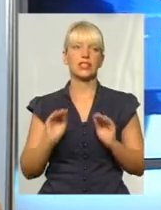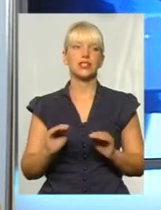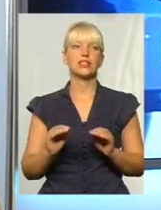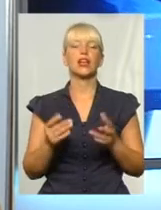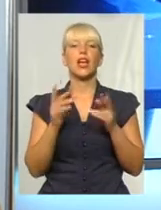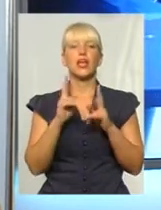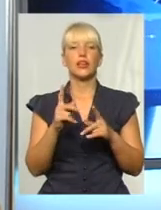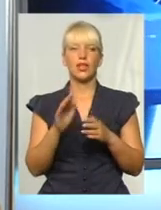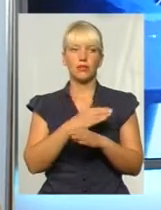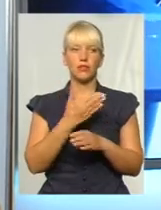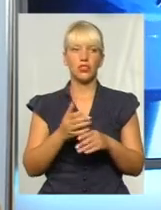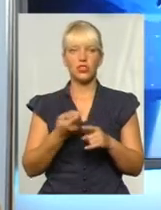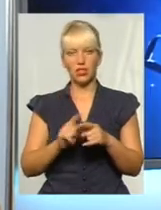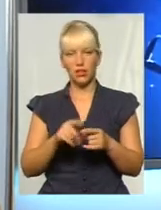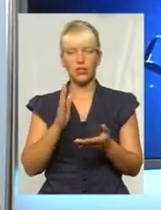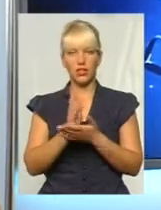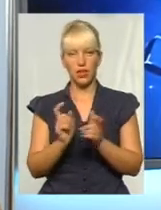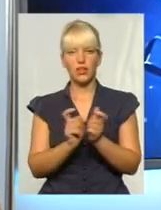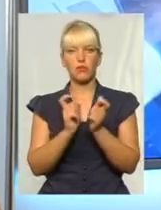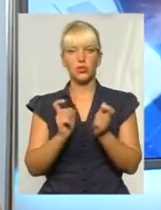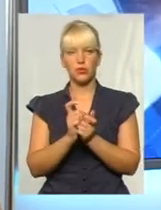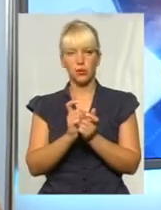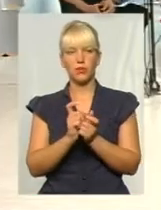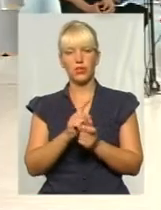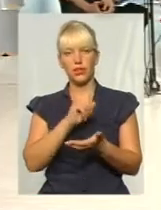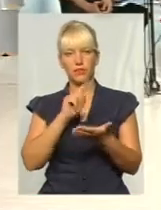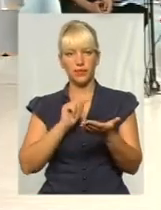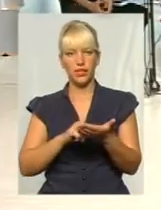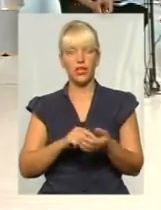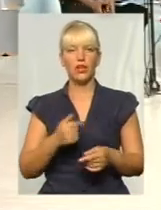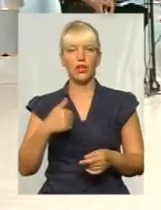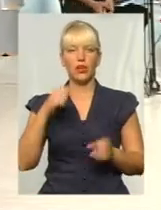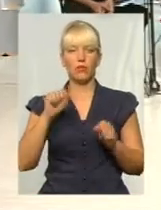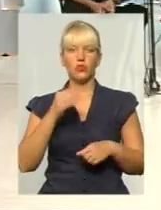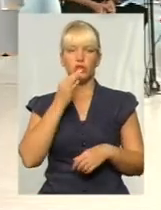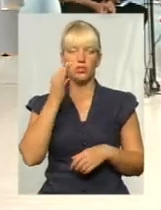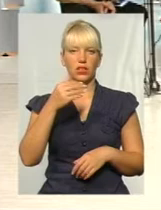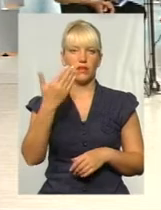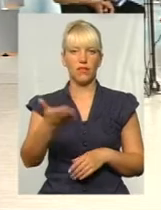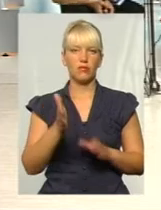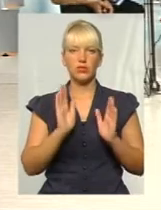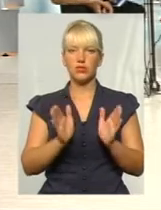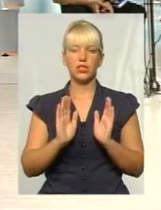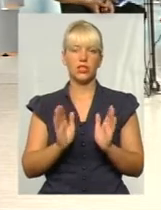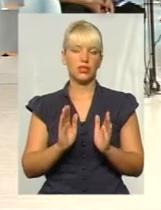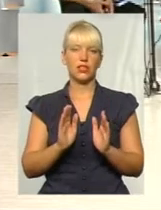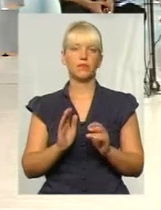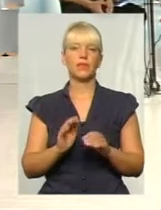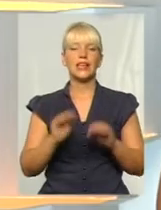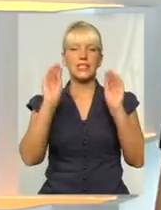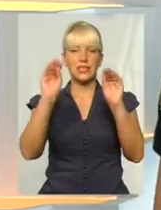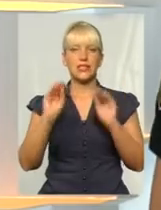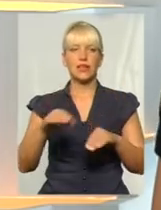як між ними непорозуміння часто трапляється? Я можу сказати вам тільки статистику саме з власного